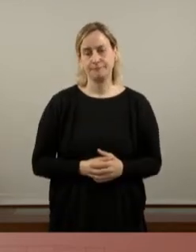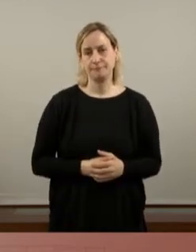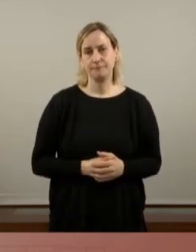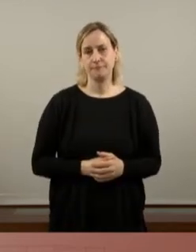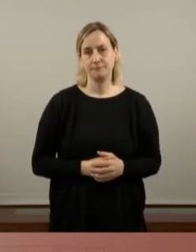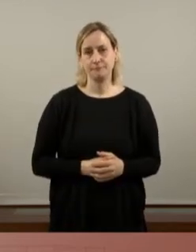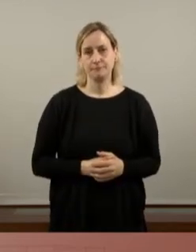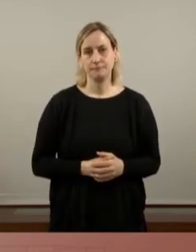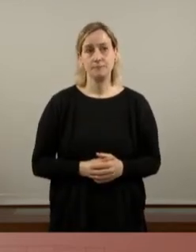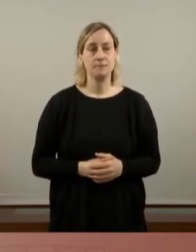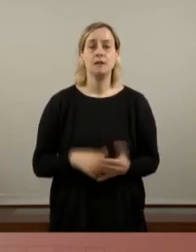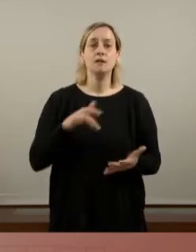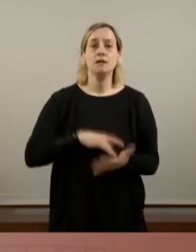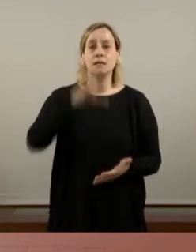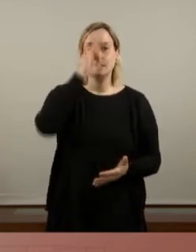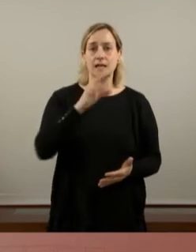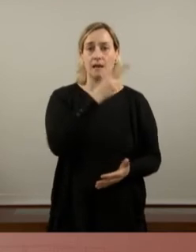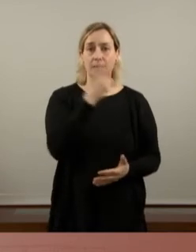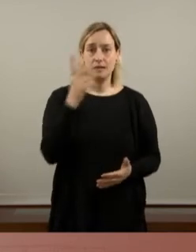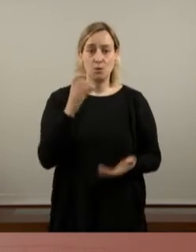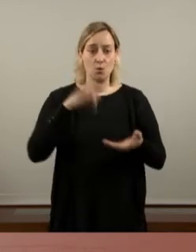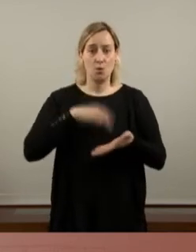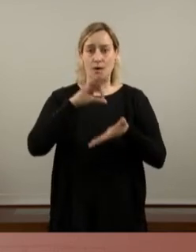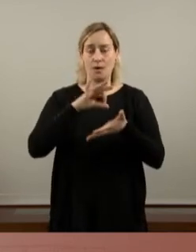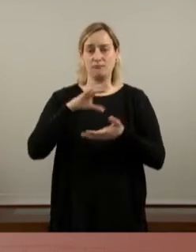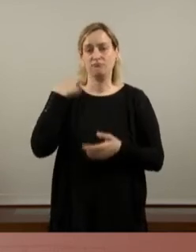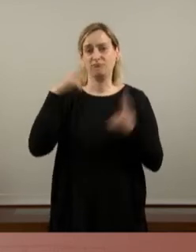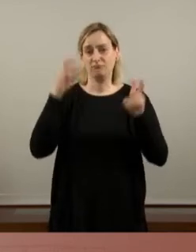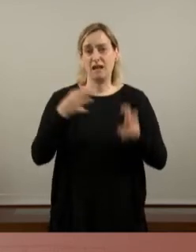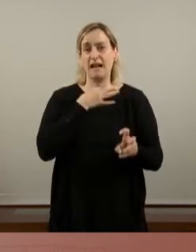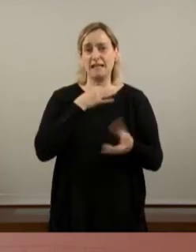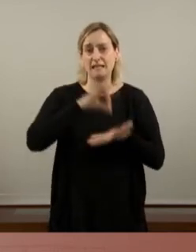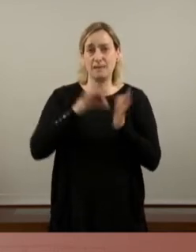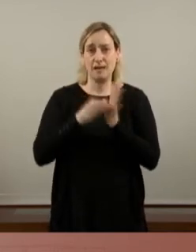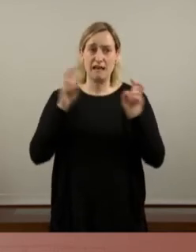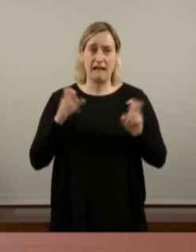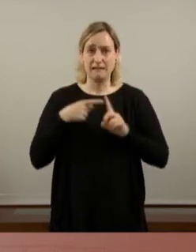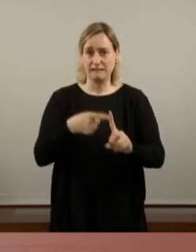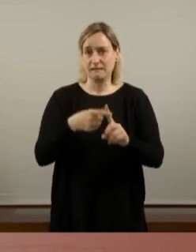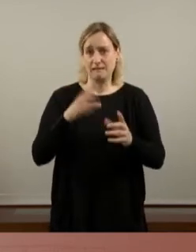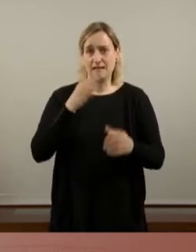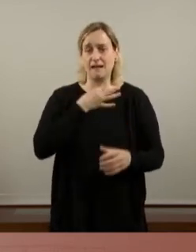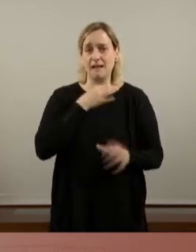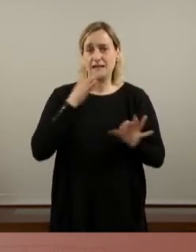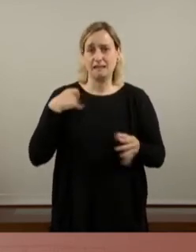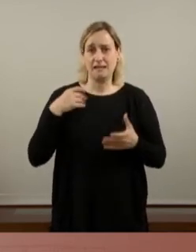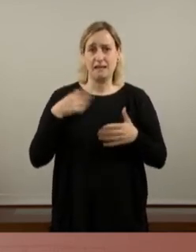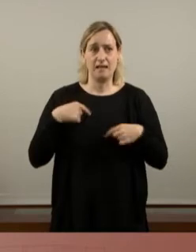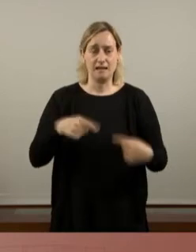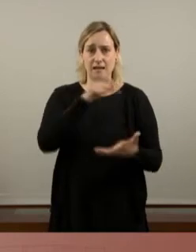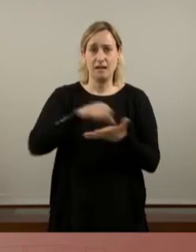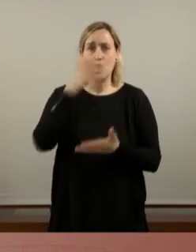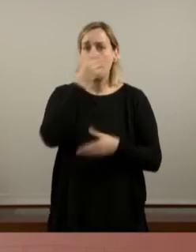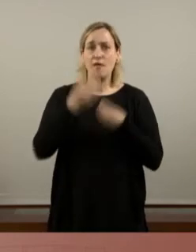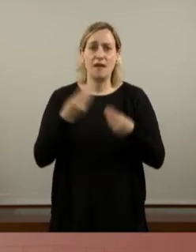En aquest segle XXI, la crisi sistèmica ja és una crisi civilitzatòria. Per això no podem fer sempre el mateix,